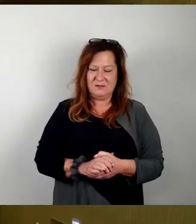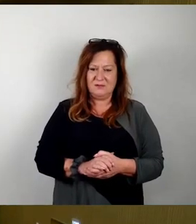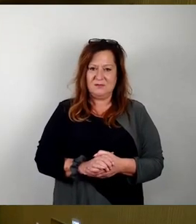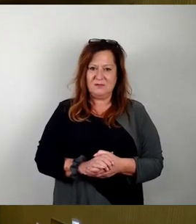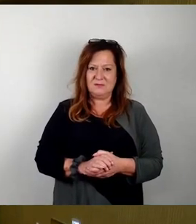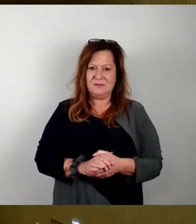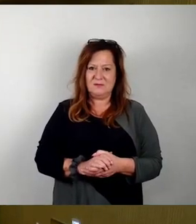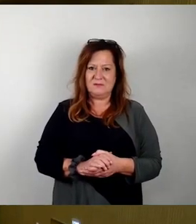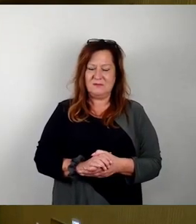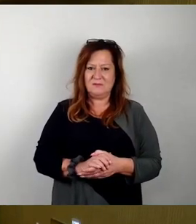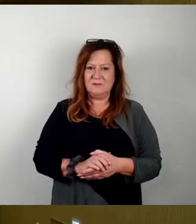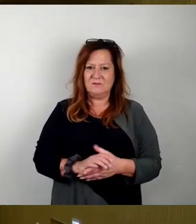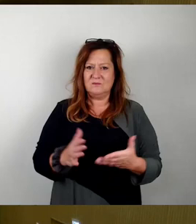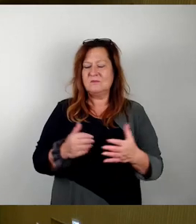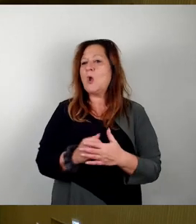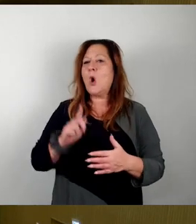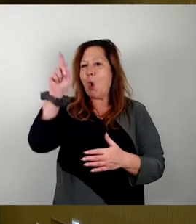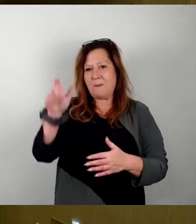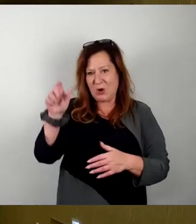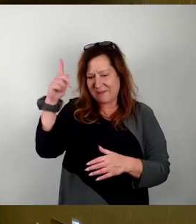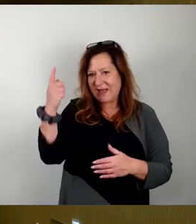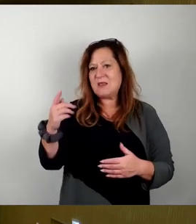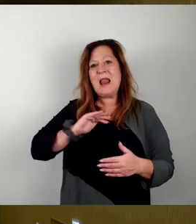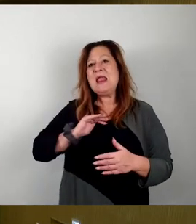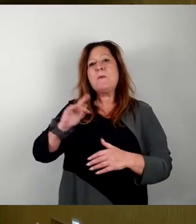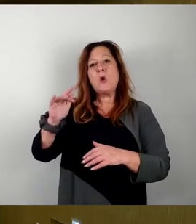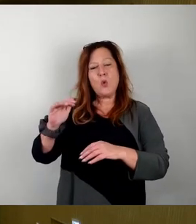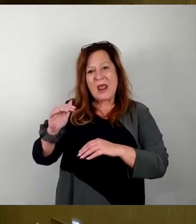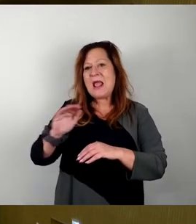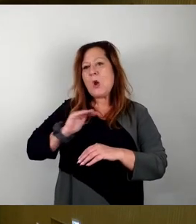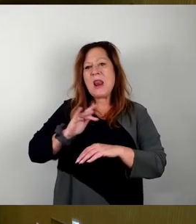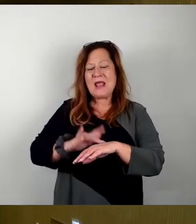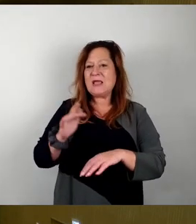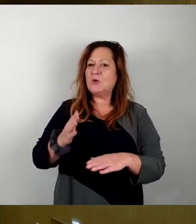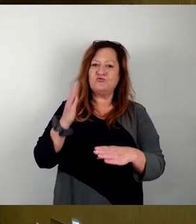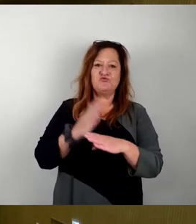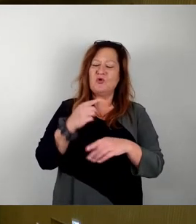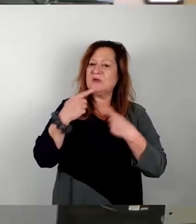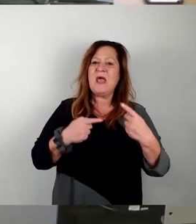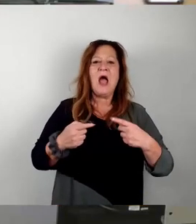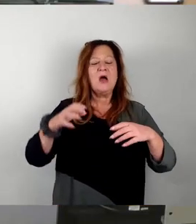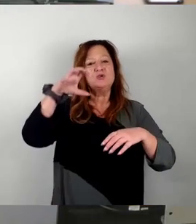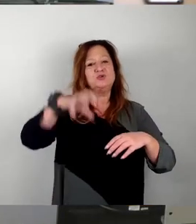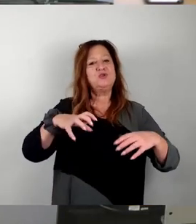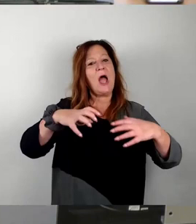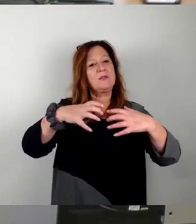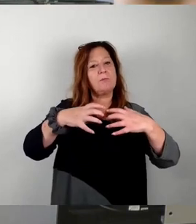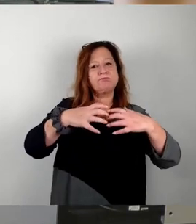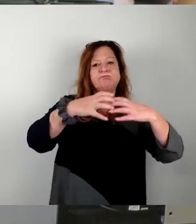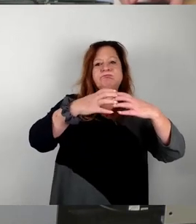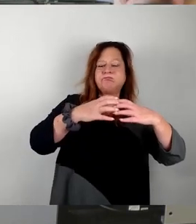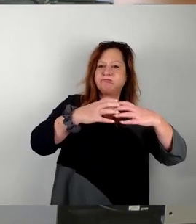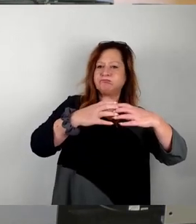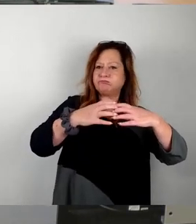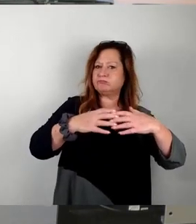Sehr geehrter Herr Oberbürgermeister, liebe Kolleginnen und Kollegen, es wurde schon gesagt, Dresden ist eine wachsende Stadt. Wir haben gehört, dass wir mit großen